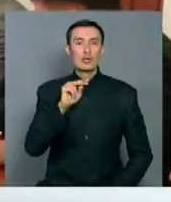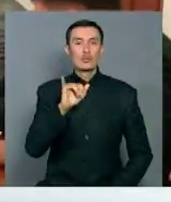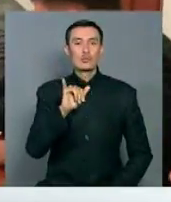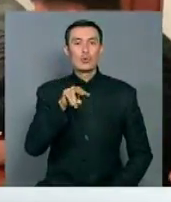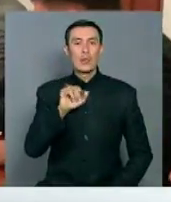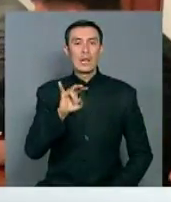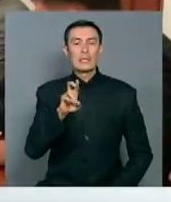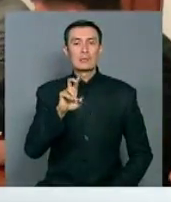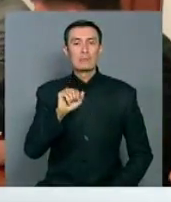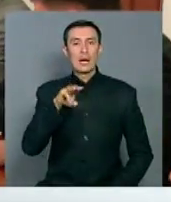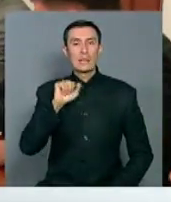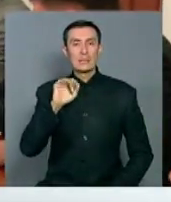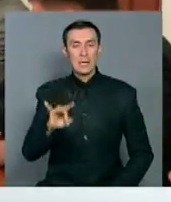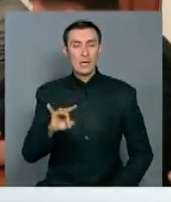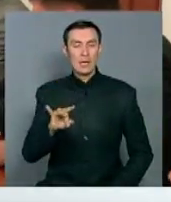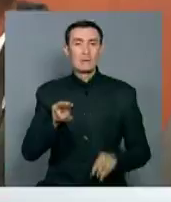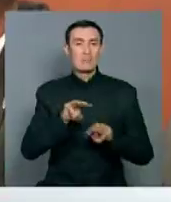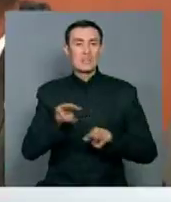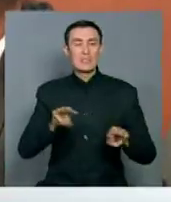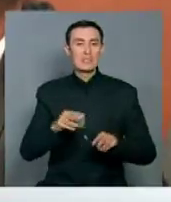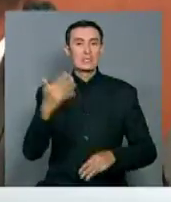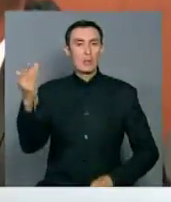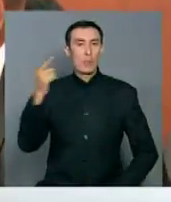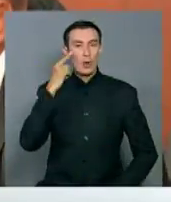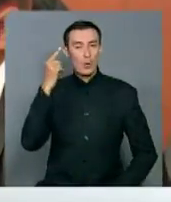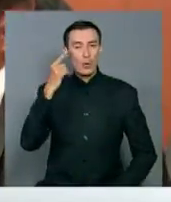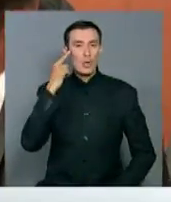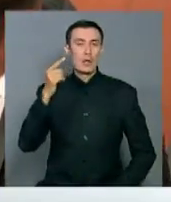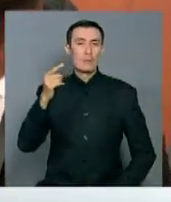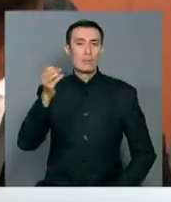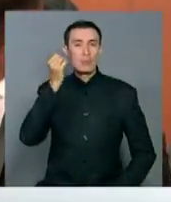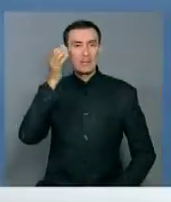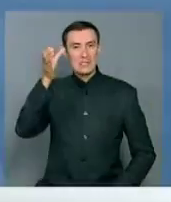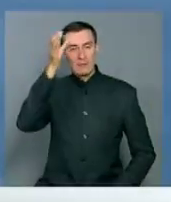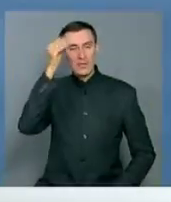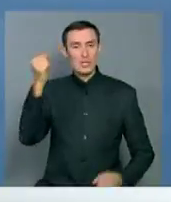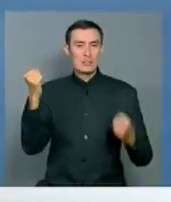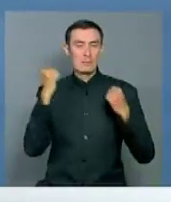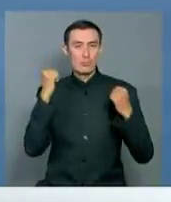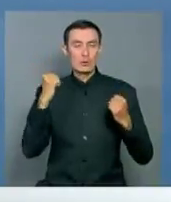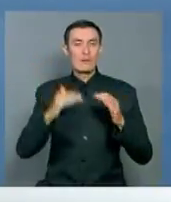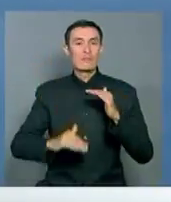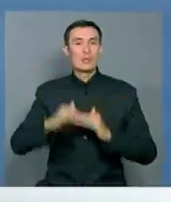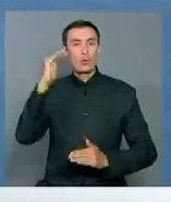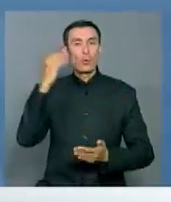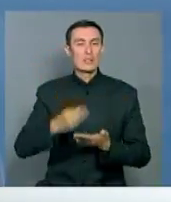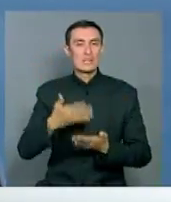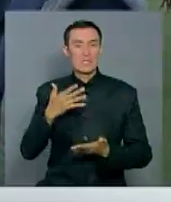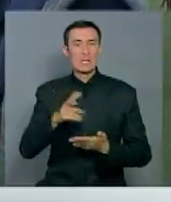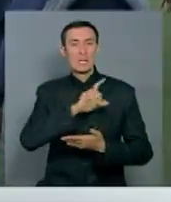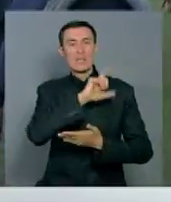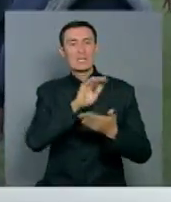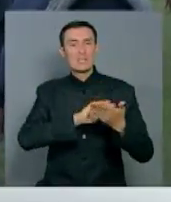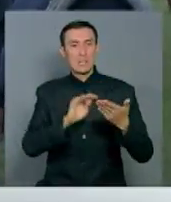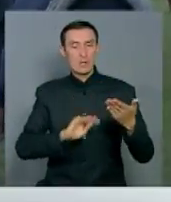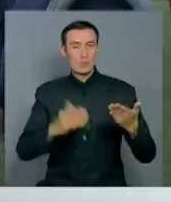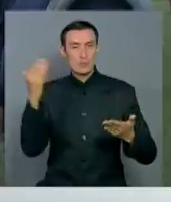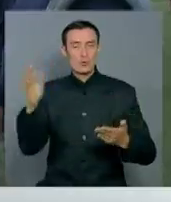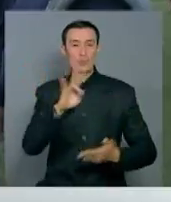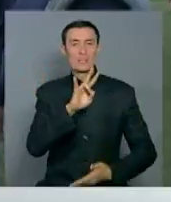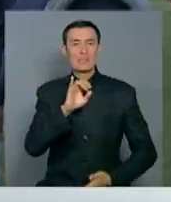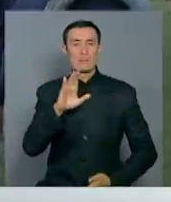Батар. Монгольский министр образования, науки, культуры и спорта высоко оценил статью Нурсултана Назарбаева. По его словам,